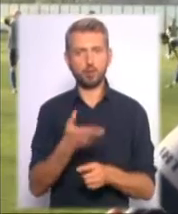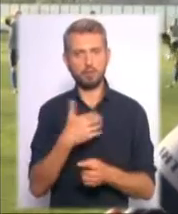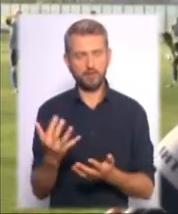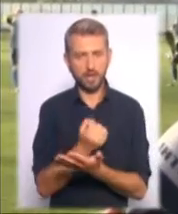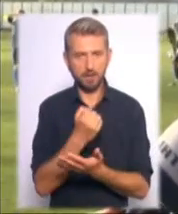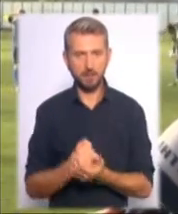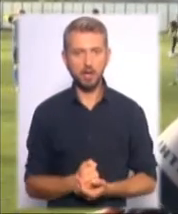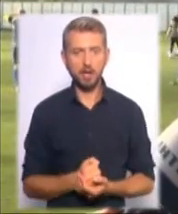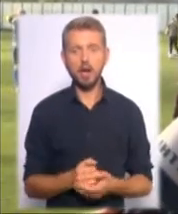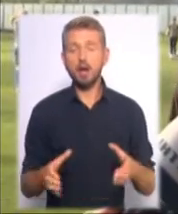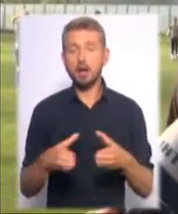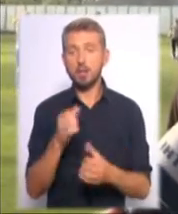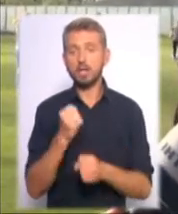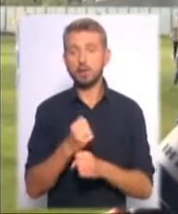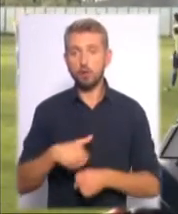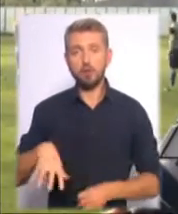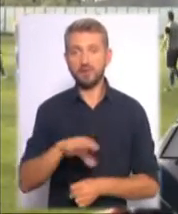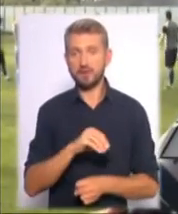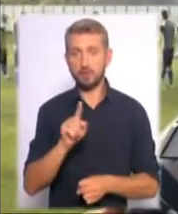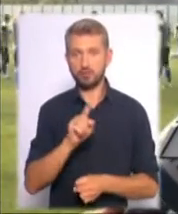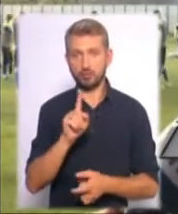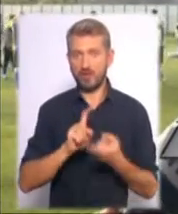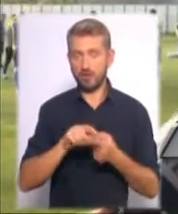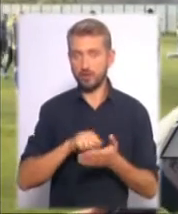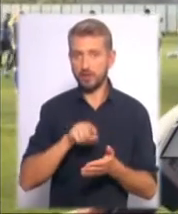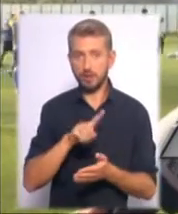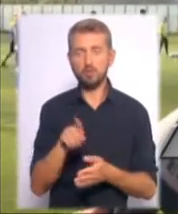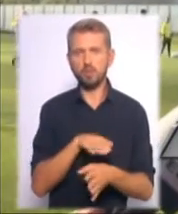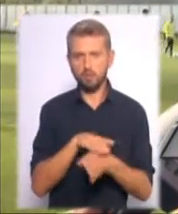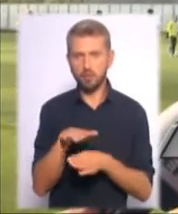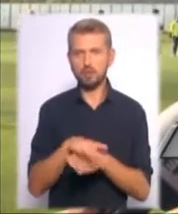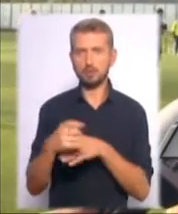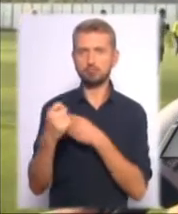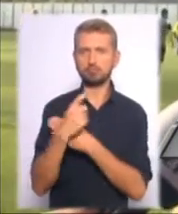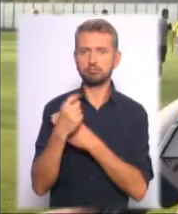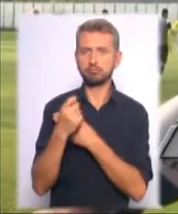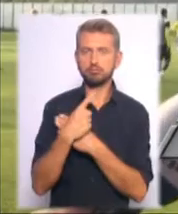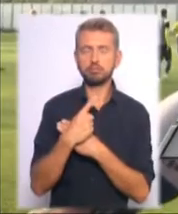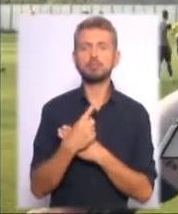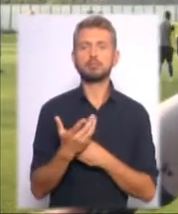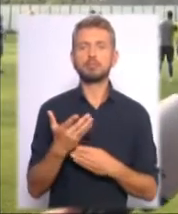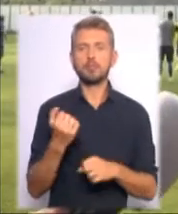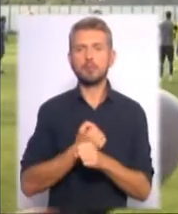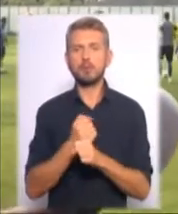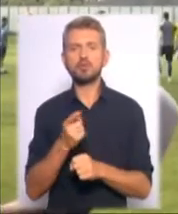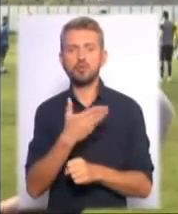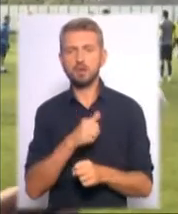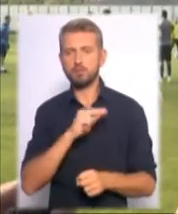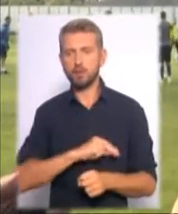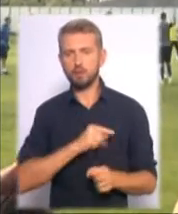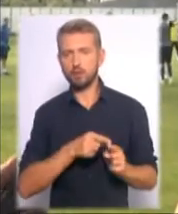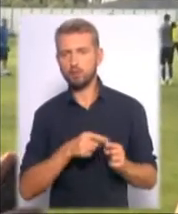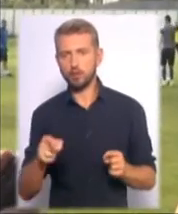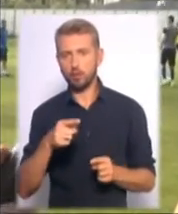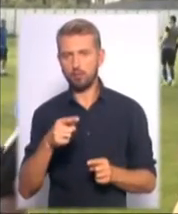Команда зробить все від себе залежне, аби дійсно виконати ту установку, ті напрацювання, під якими ми працювали на прозвість цієї